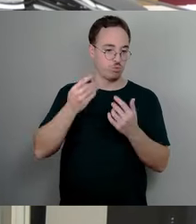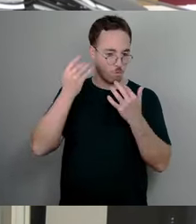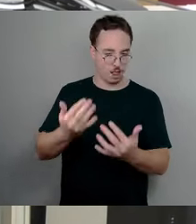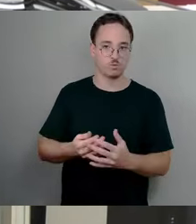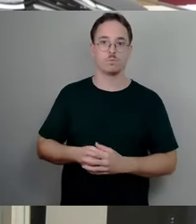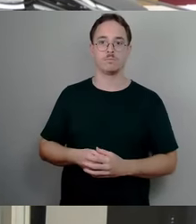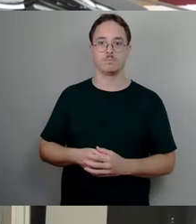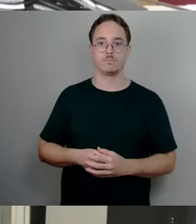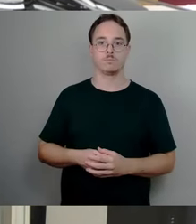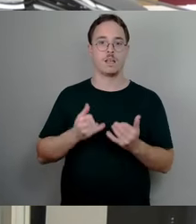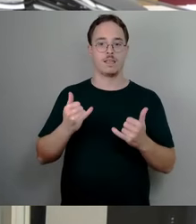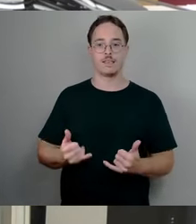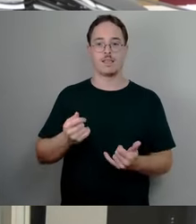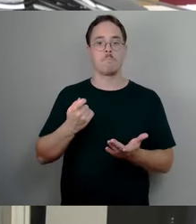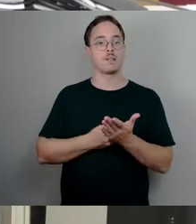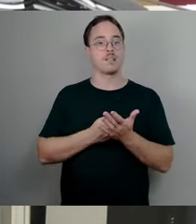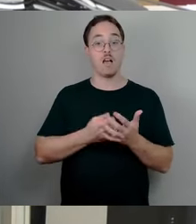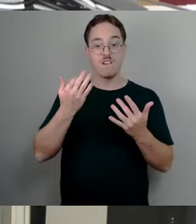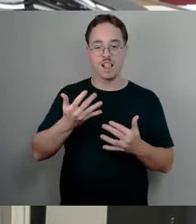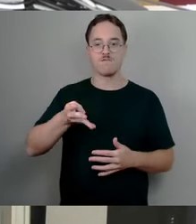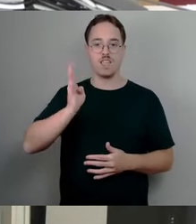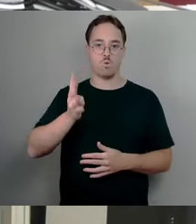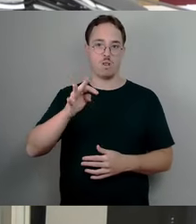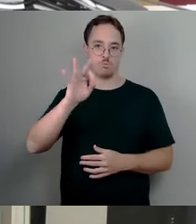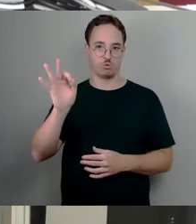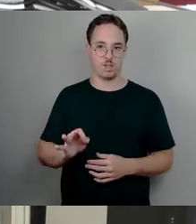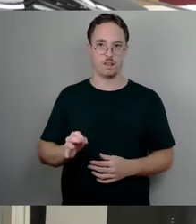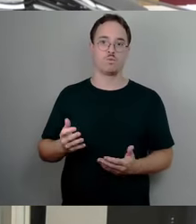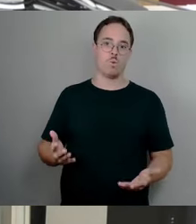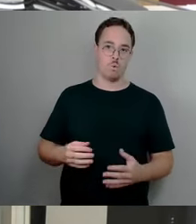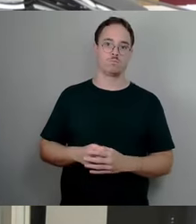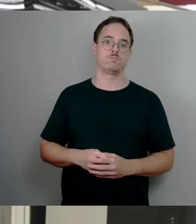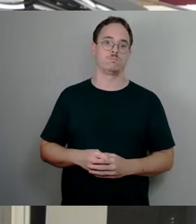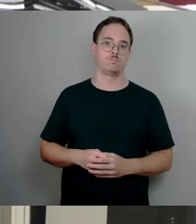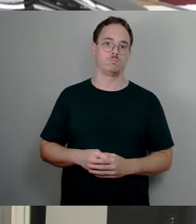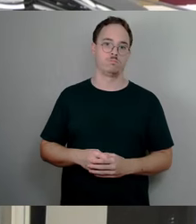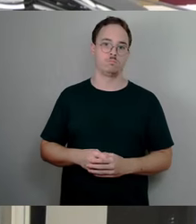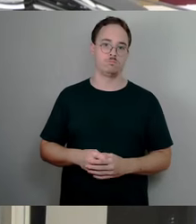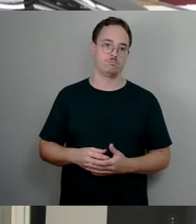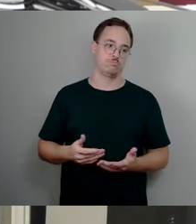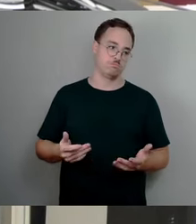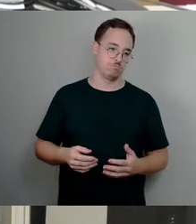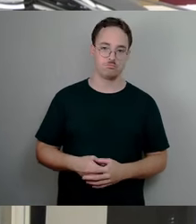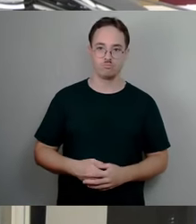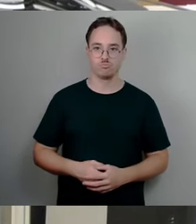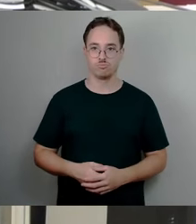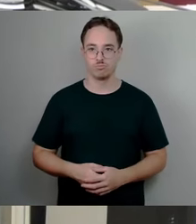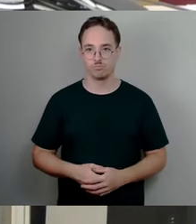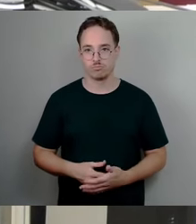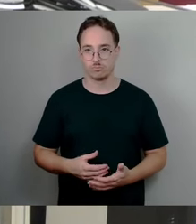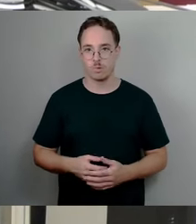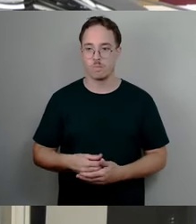Beschluss entsprechend umgehen. Das heißt also, dieser Beschluss wird in wirklich wortgleicher Umsetzung unseres